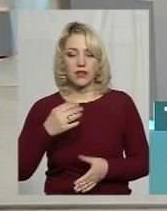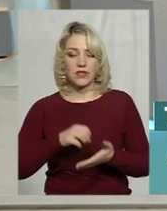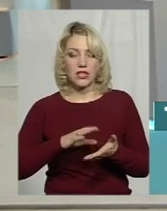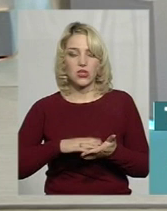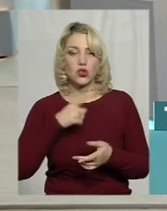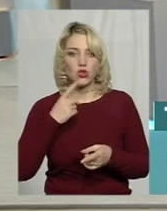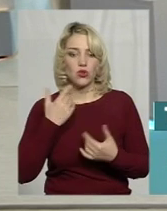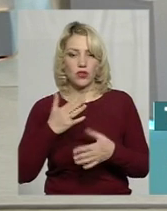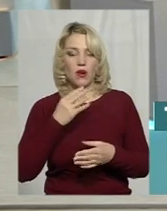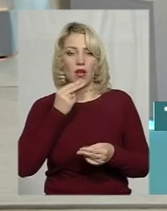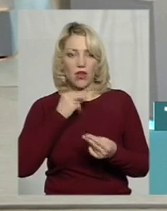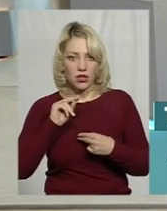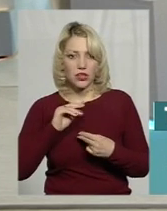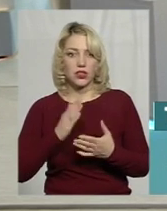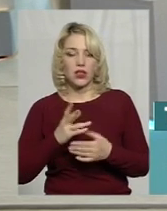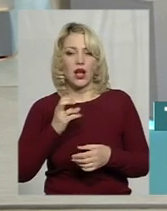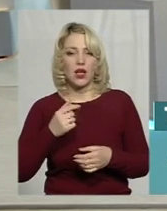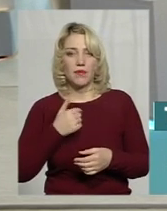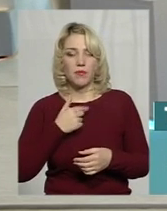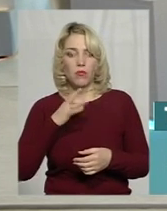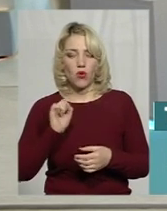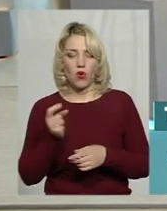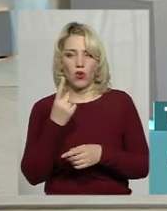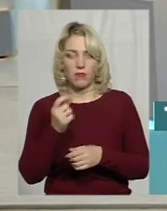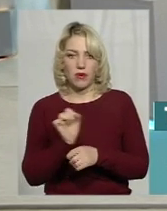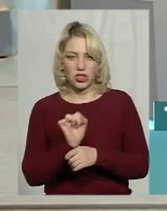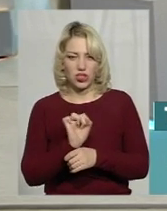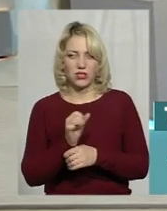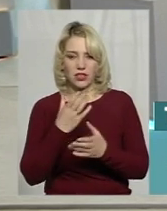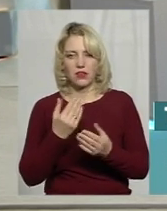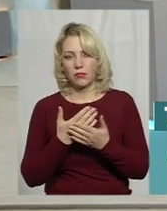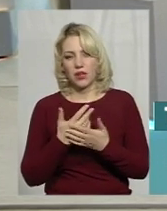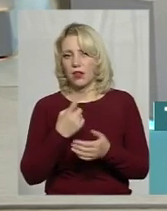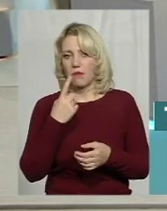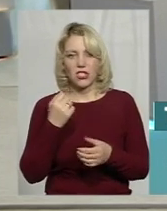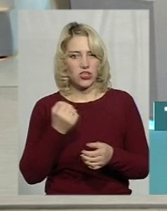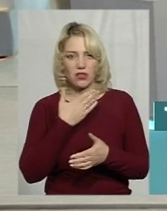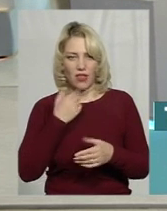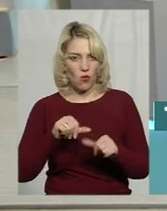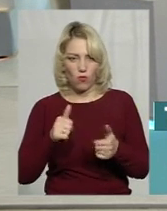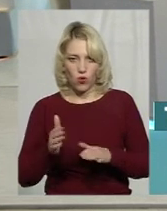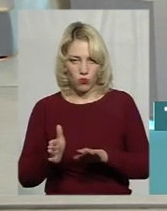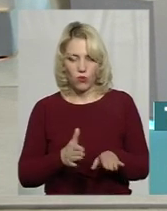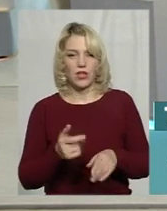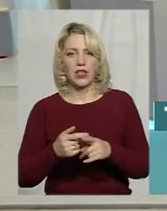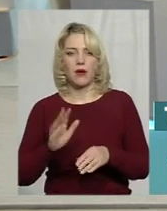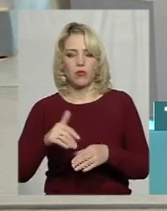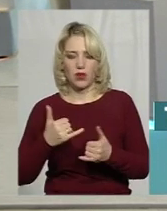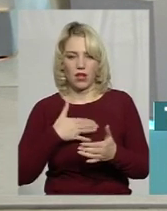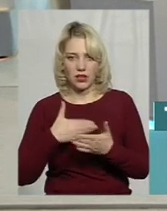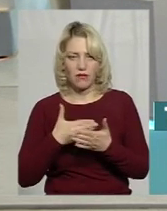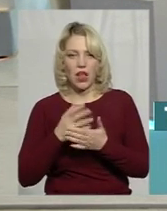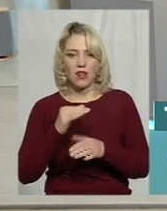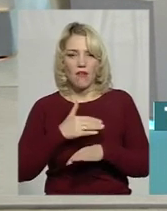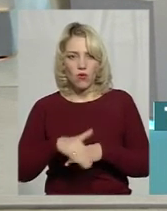пожвавлюється, але я аналізую це десь по автівці в день. Ну, якщо, ладно, перший тиждень не оформлювали, так, тепер починають активізувати. Але на